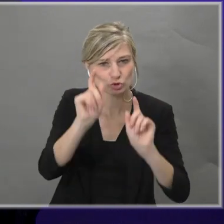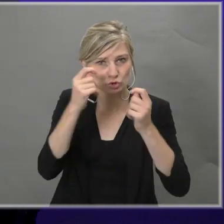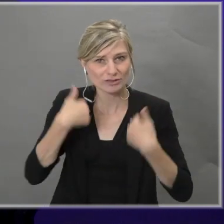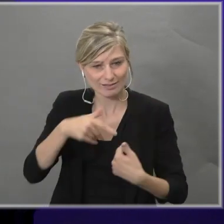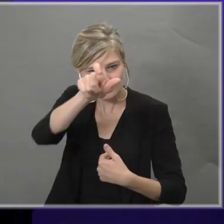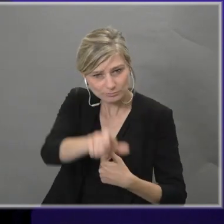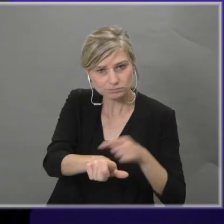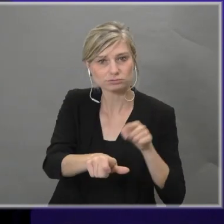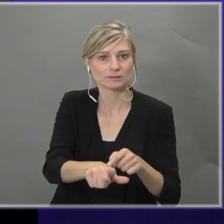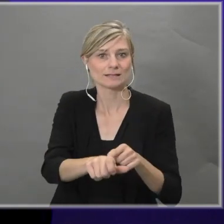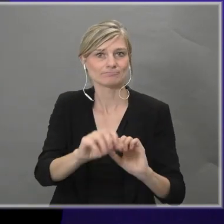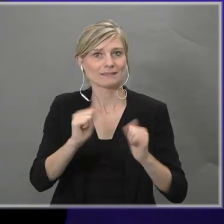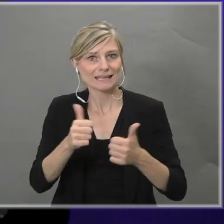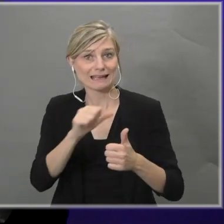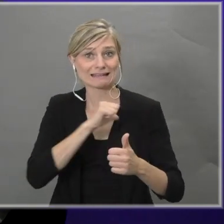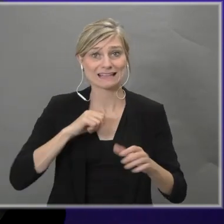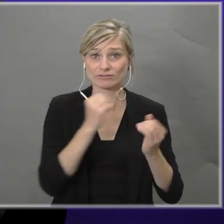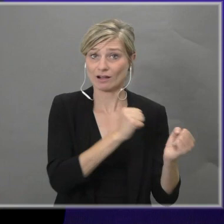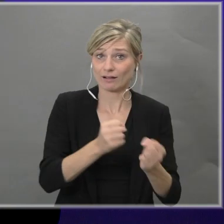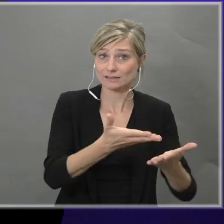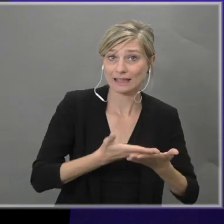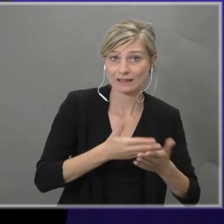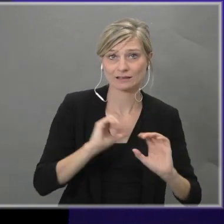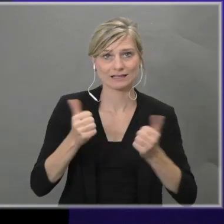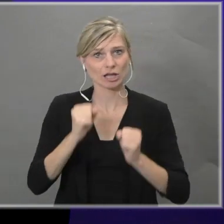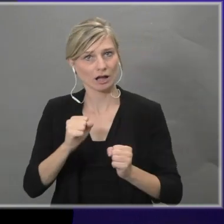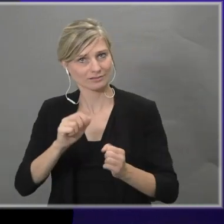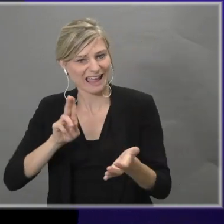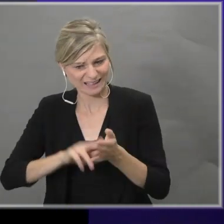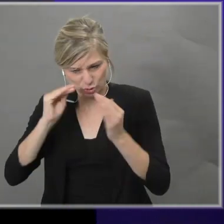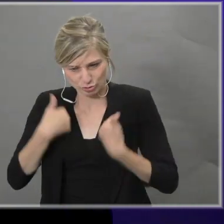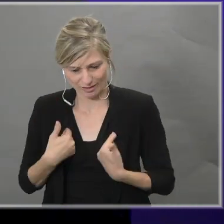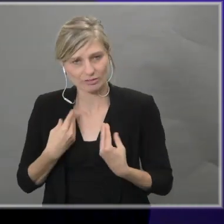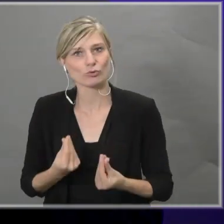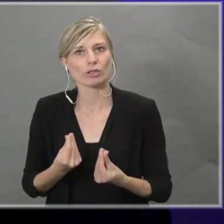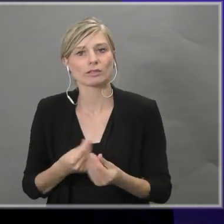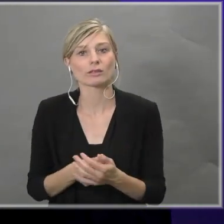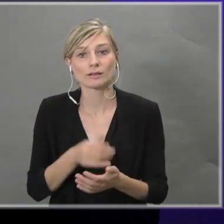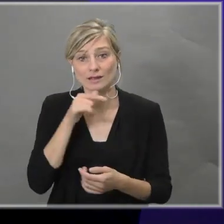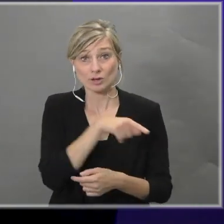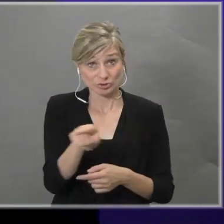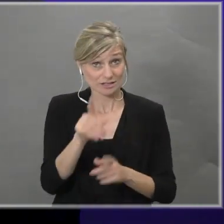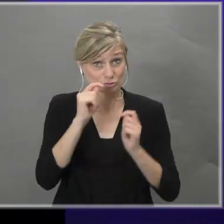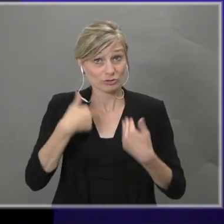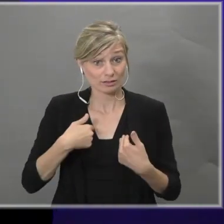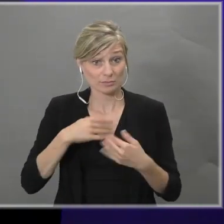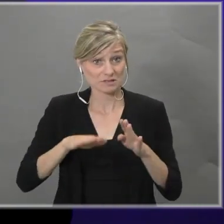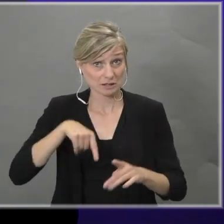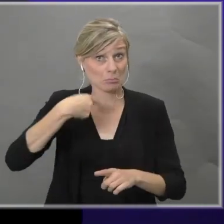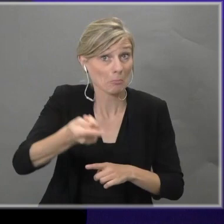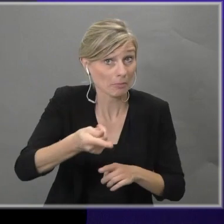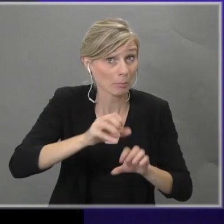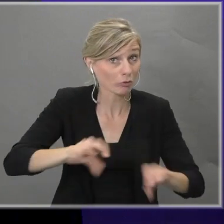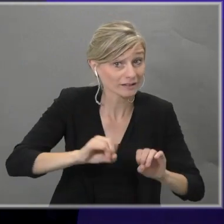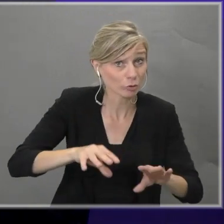en zodat iedereen student kan zijn. Want het zijn deze studenten die de volgende onderzoekers, de volgende